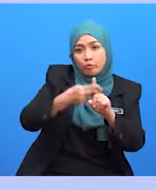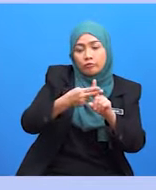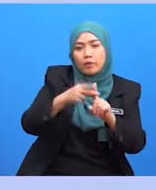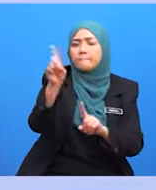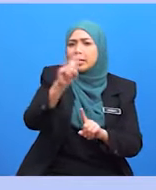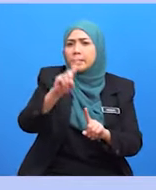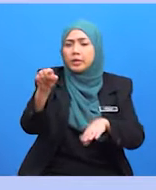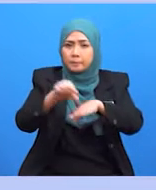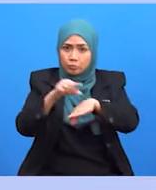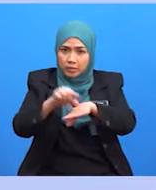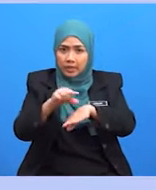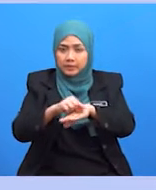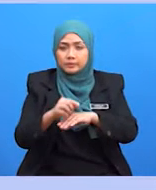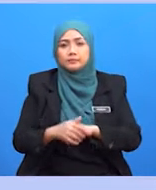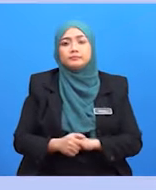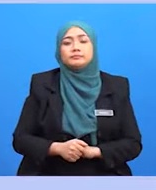penggunaannya.